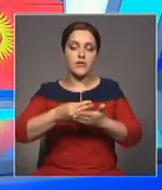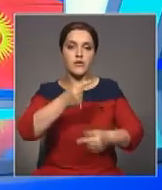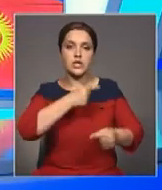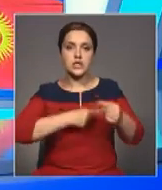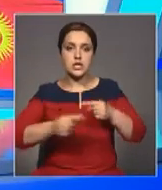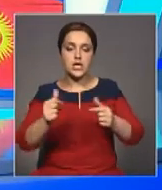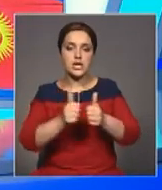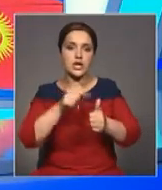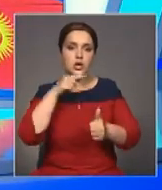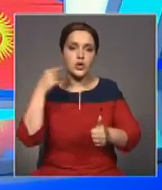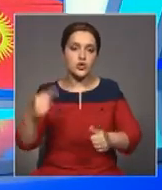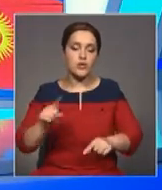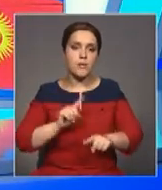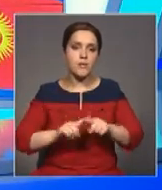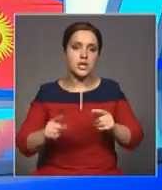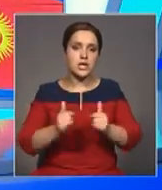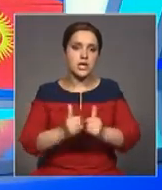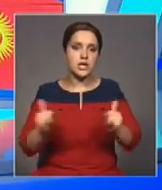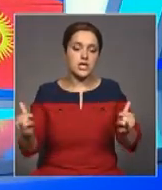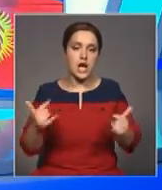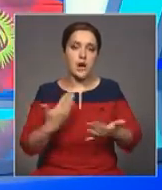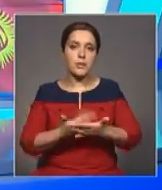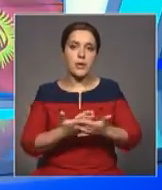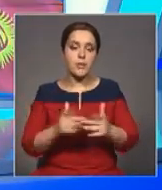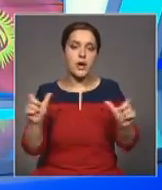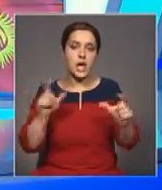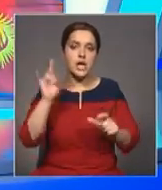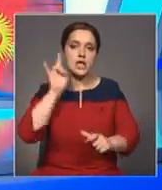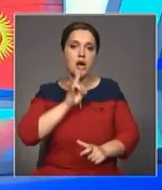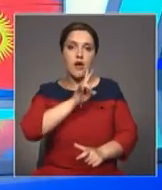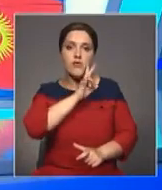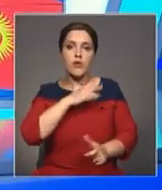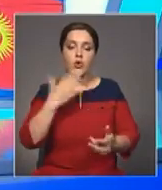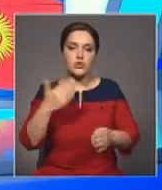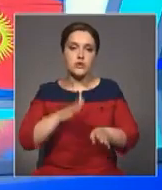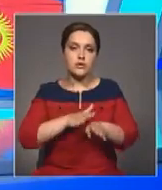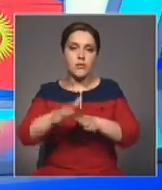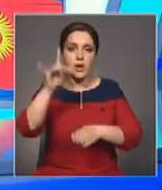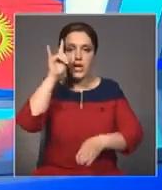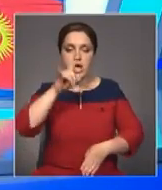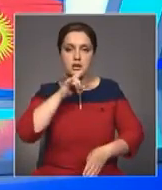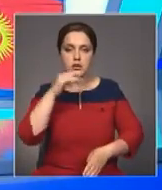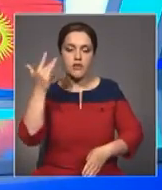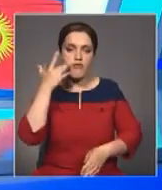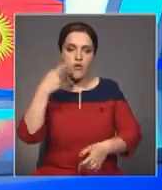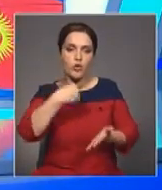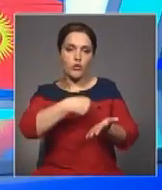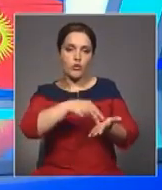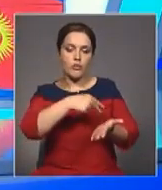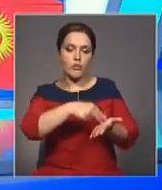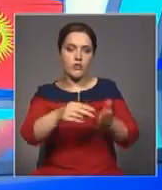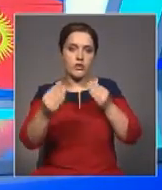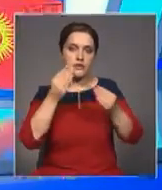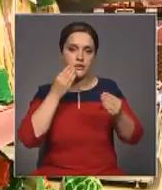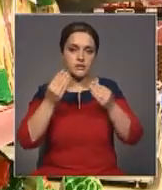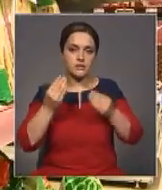соседнюю Россию стал стремительно расти. К примеру, у супермаркета Новосибирска уже заполнены казахстанскими продуктами.